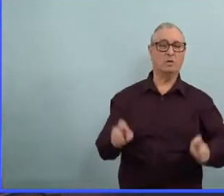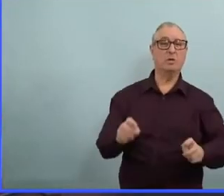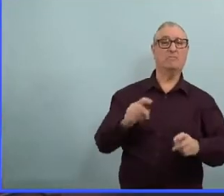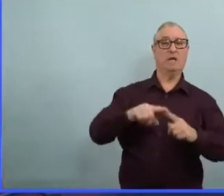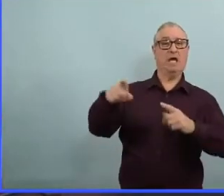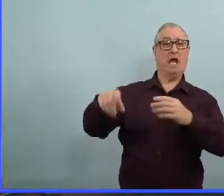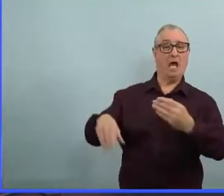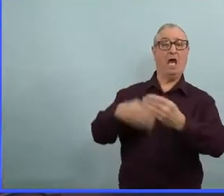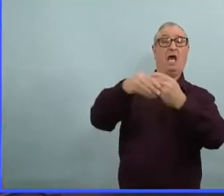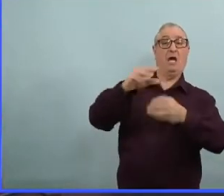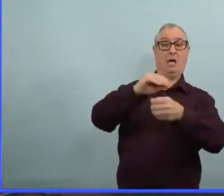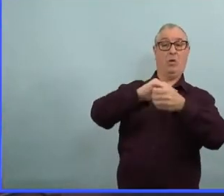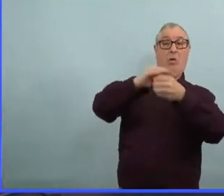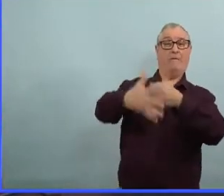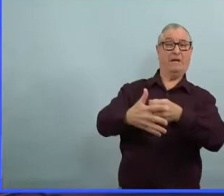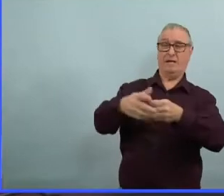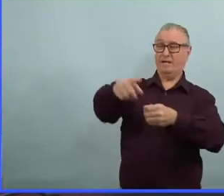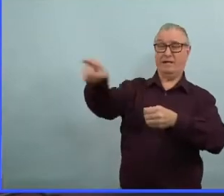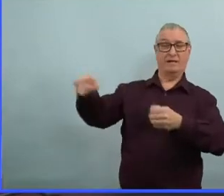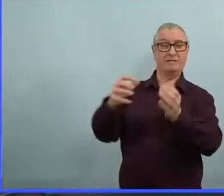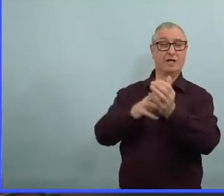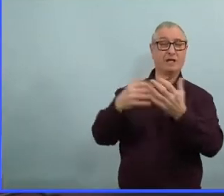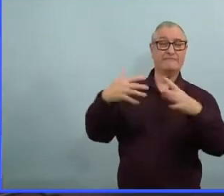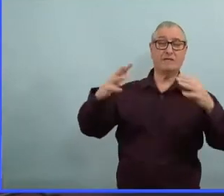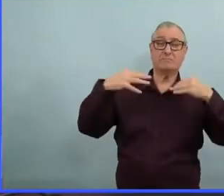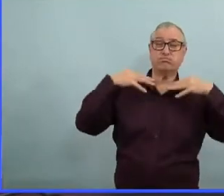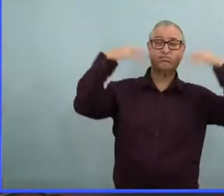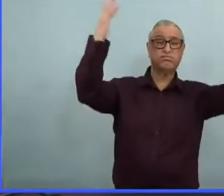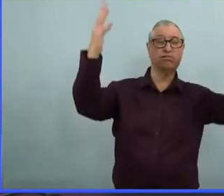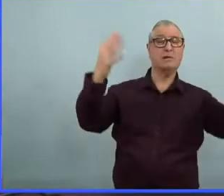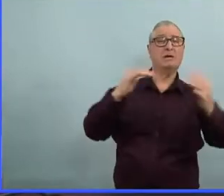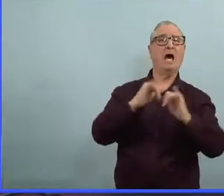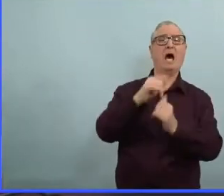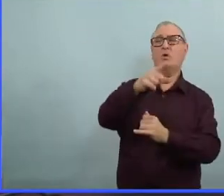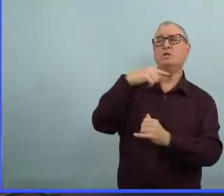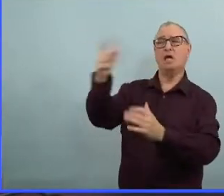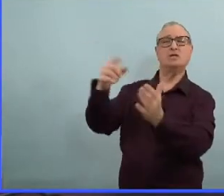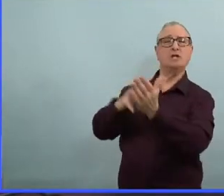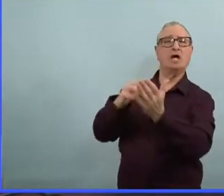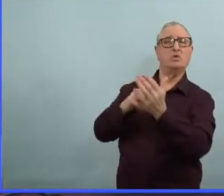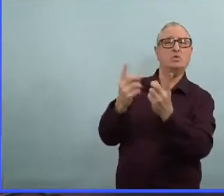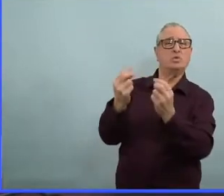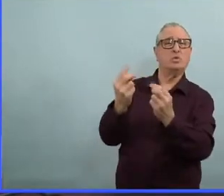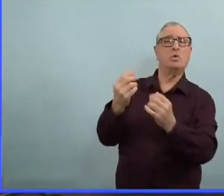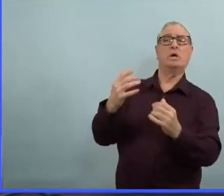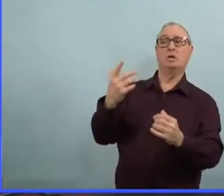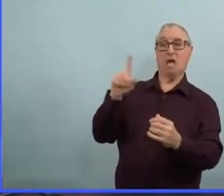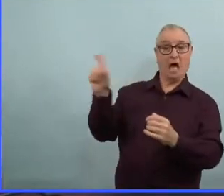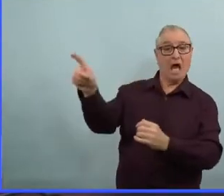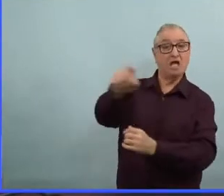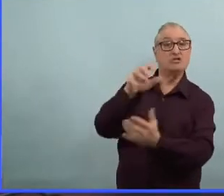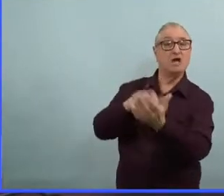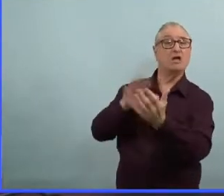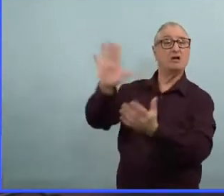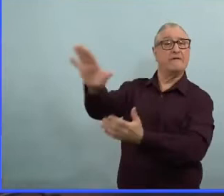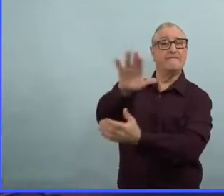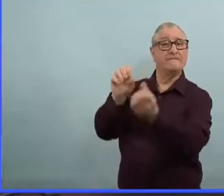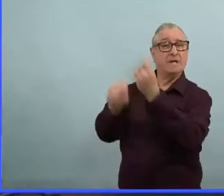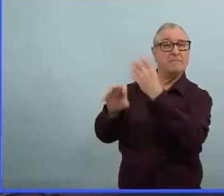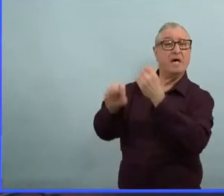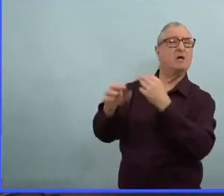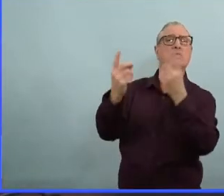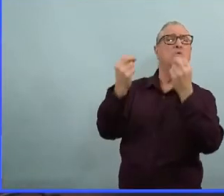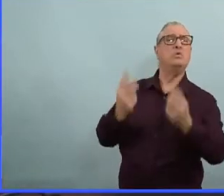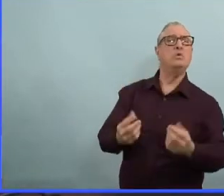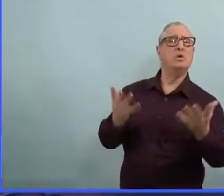Absolument, il y a beaucoup de pression sur le système de santé à cause de nombreuses raisons. Il y a de l'absentéisme, il y a beaucoup de pression